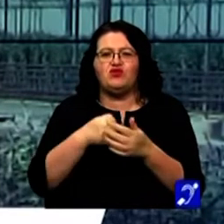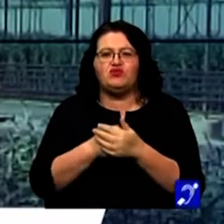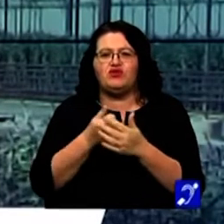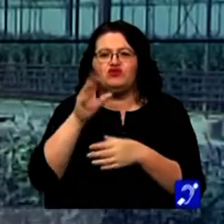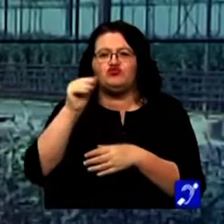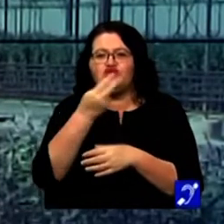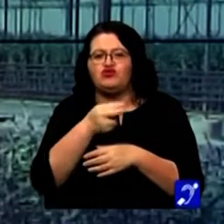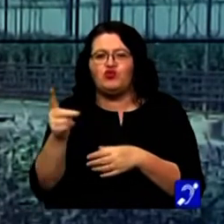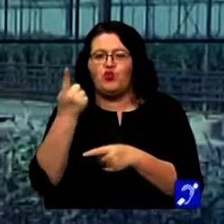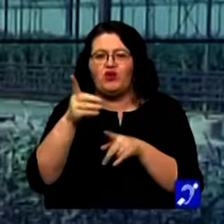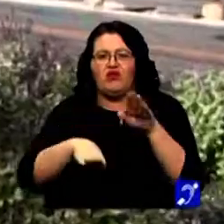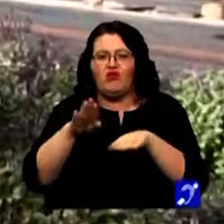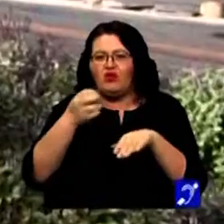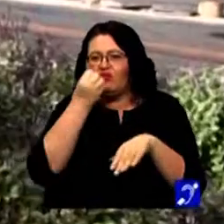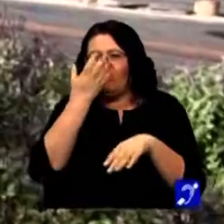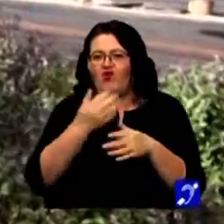de euro.